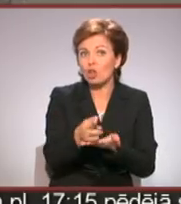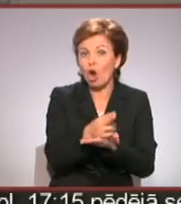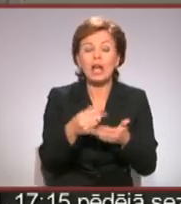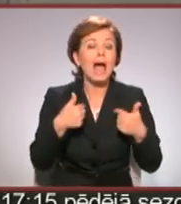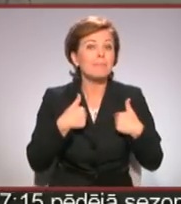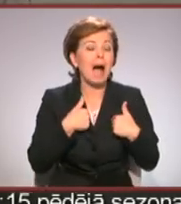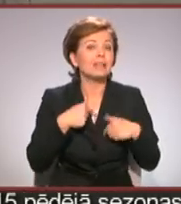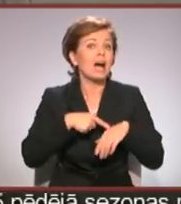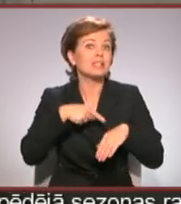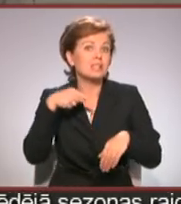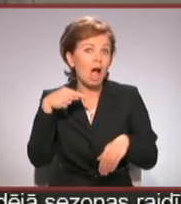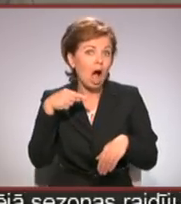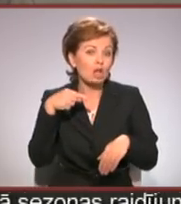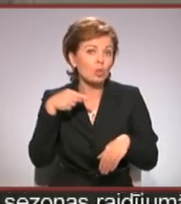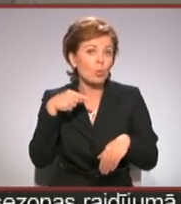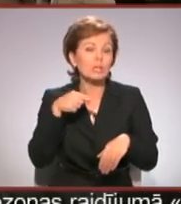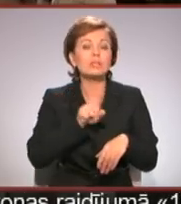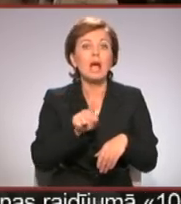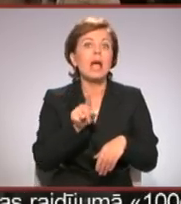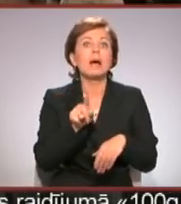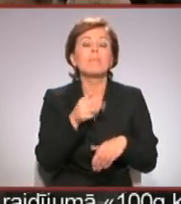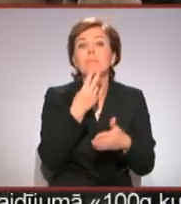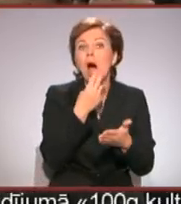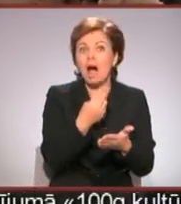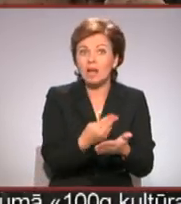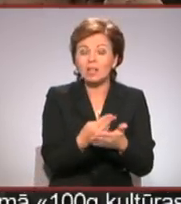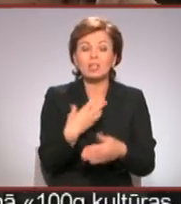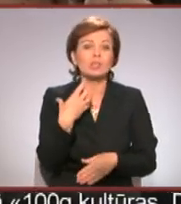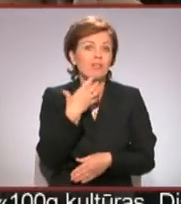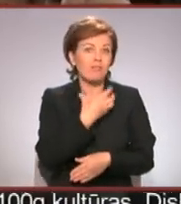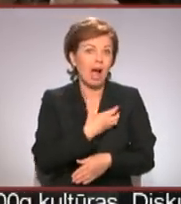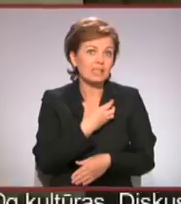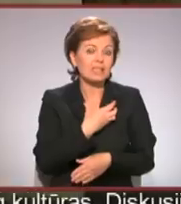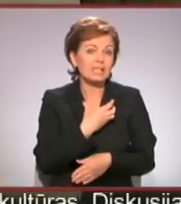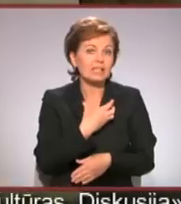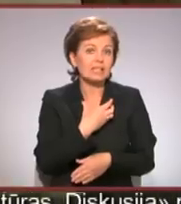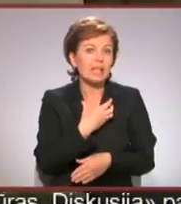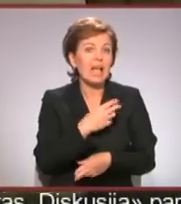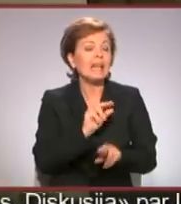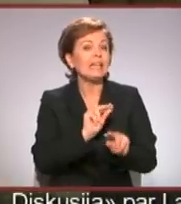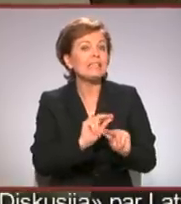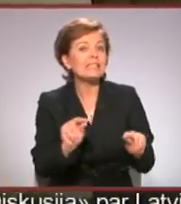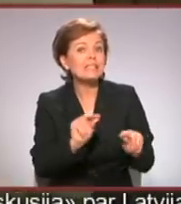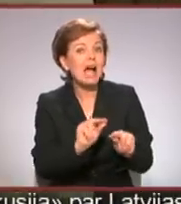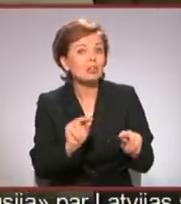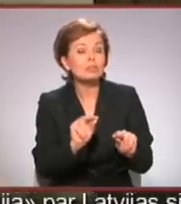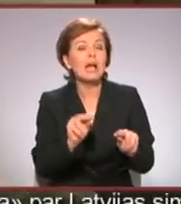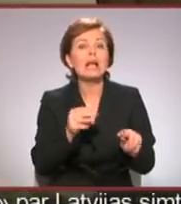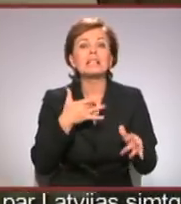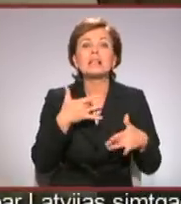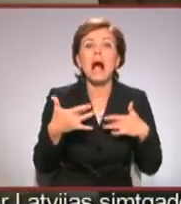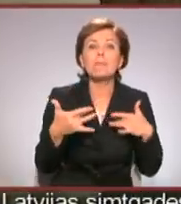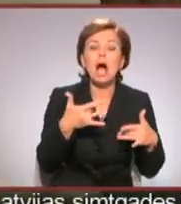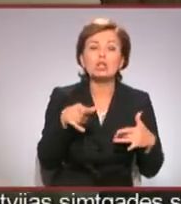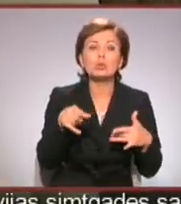sajūtā šajā sezonā ir parādīsies tas, ka ir vajadzīgs inscenējums. Līdz ar to prasās arī dramaturķikais